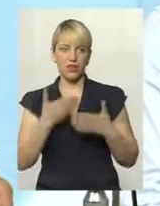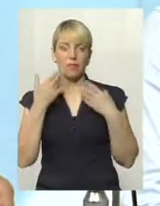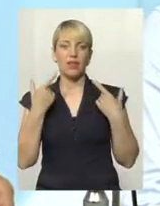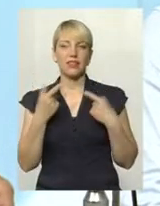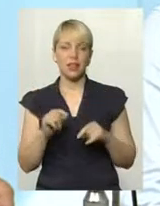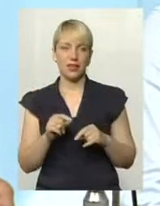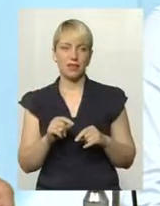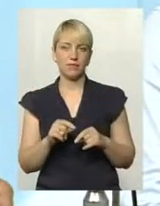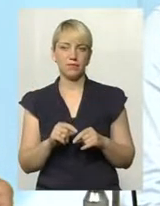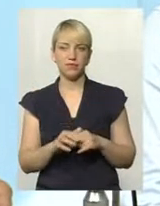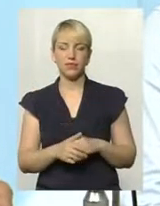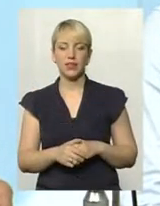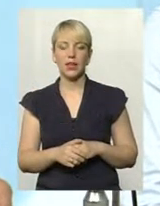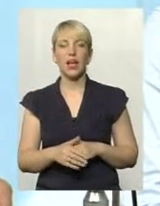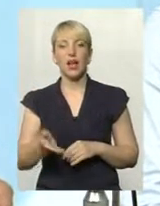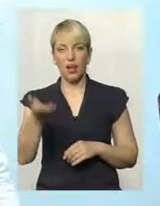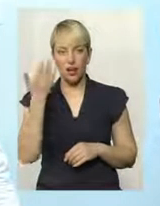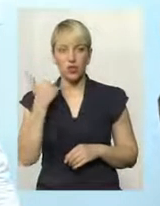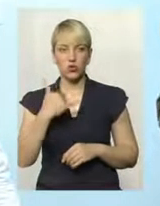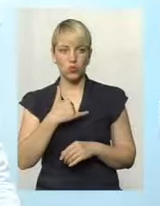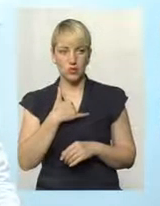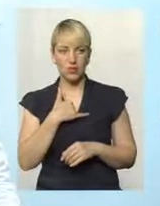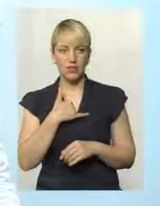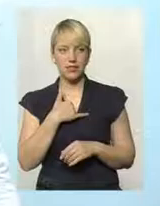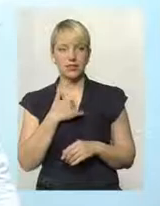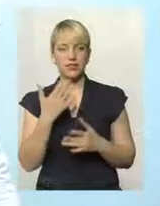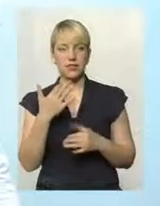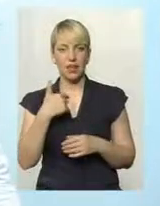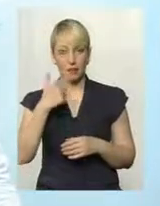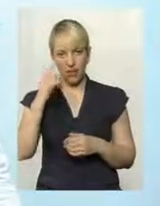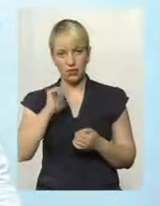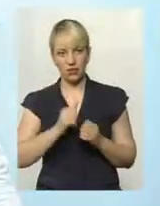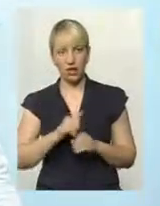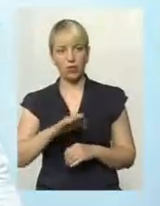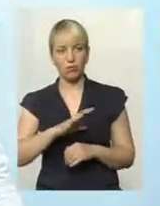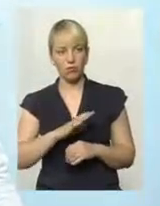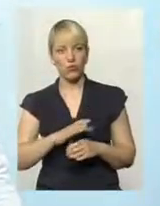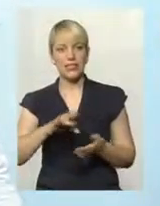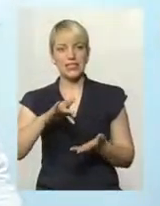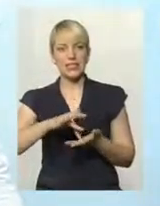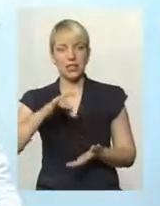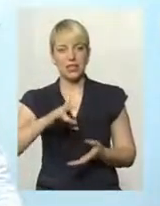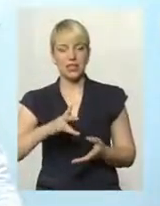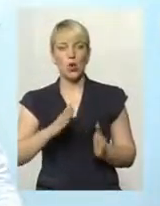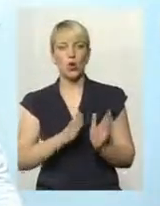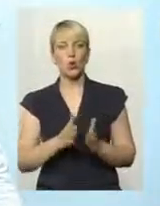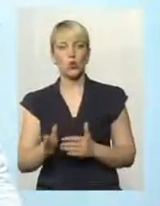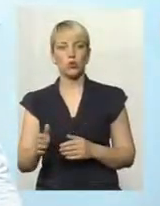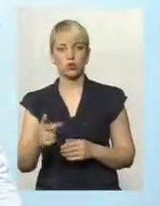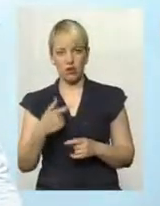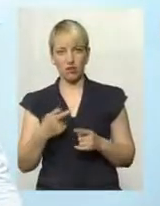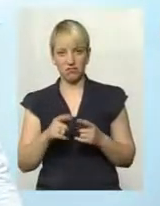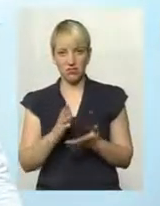вибух спортивний інтернат. Раніше в нас, наскільки я пам'ятаю, в нас в центрі був гуртожуток. І не знаю, чи зараз він